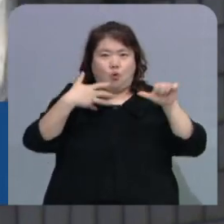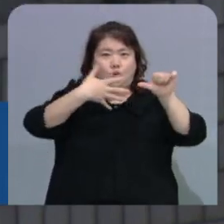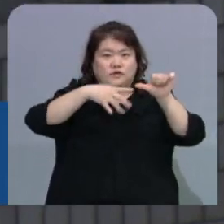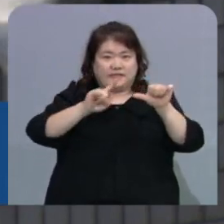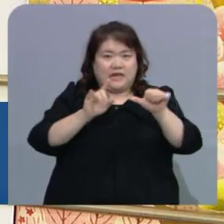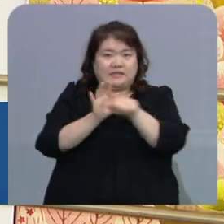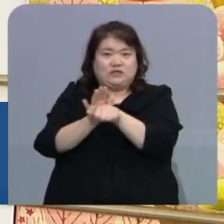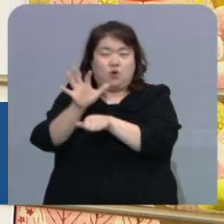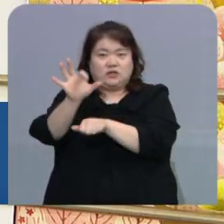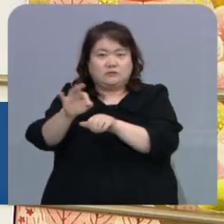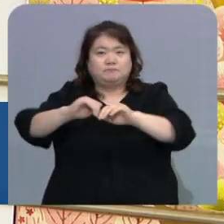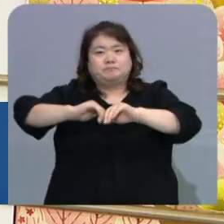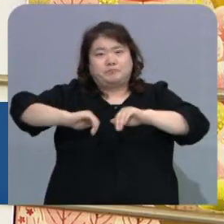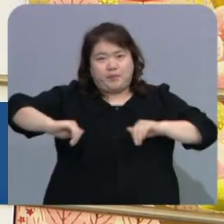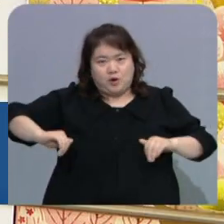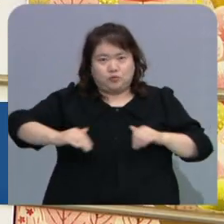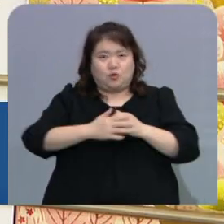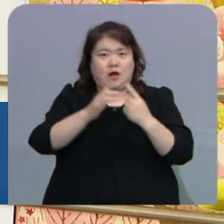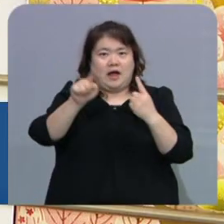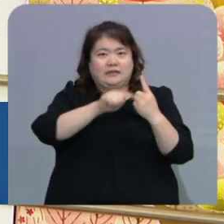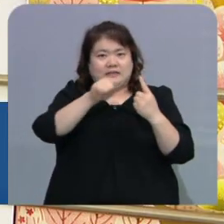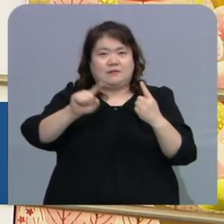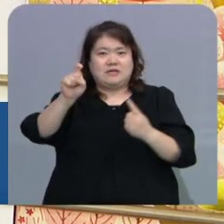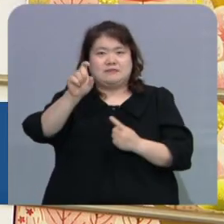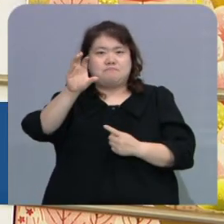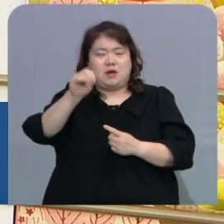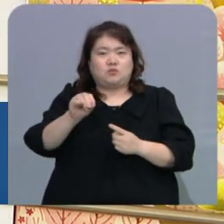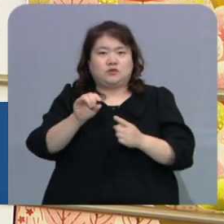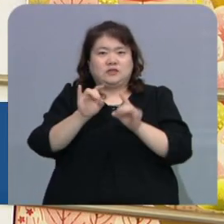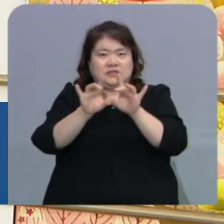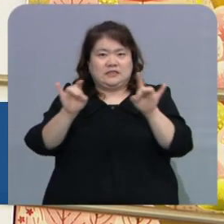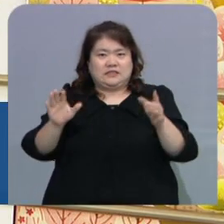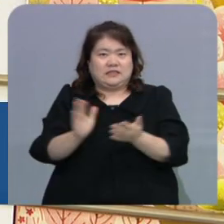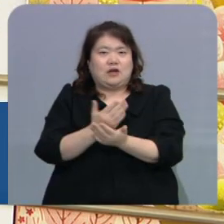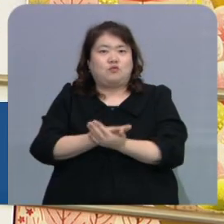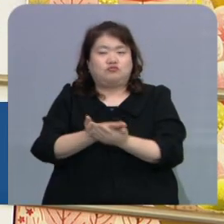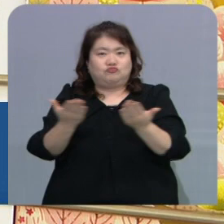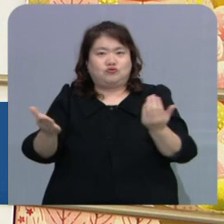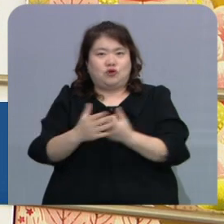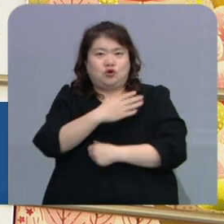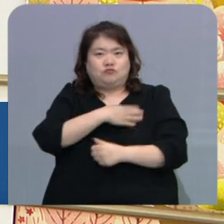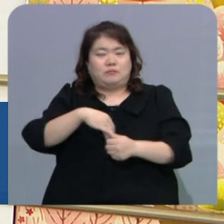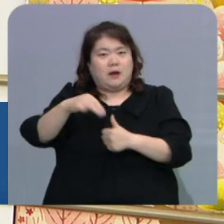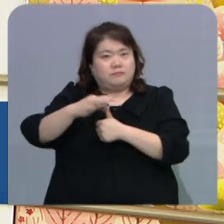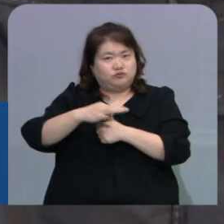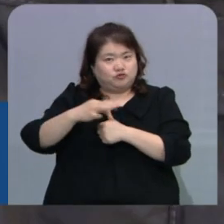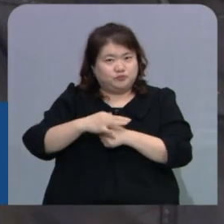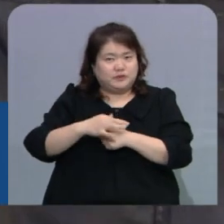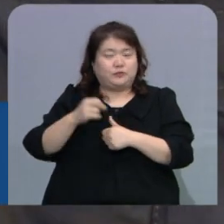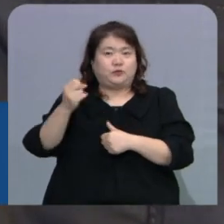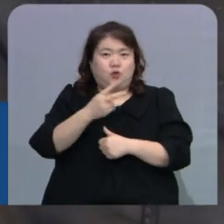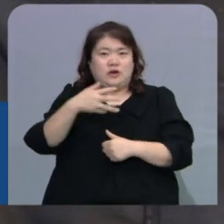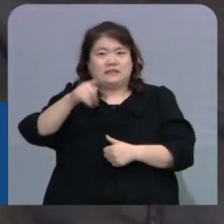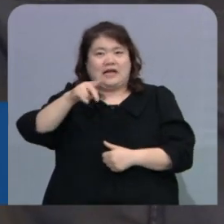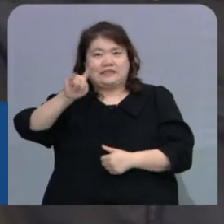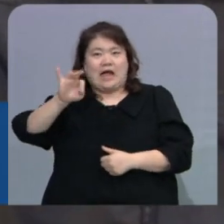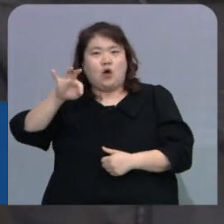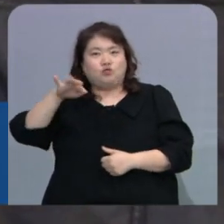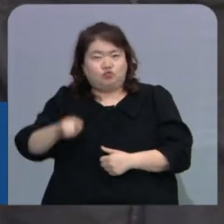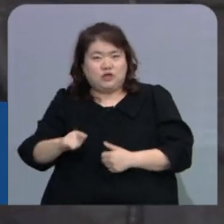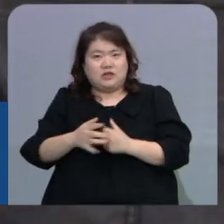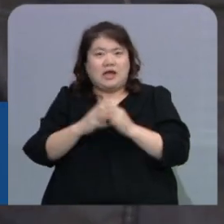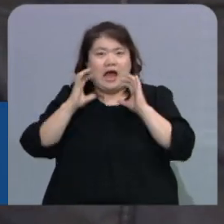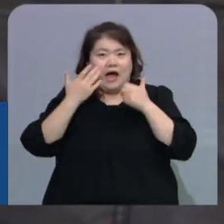재난지원금과 별도로 한 사람에 10만 원씩 지급되는 것으로 기초생활보장수급자와 차상위 계층,